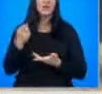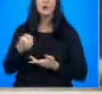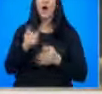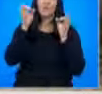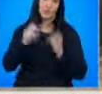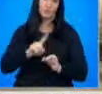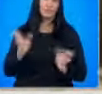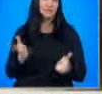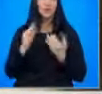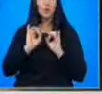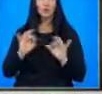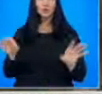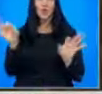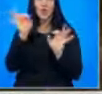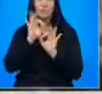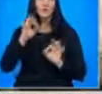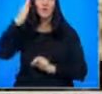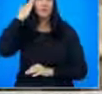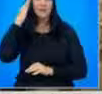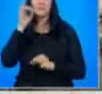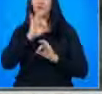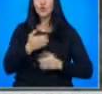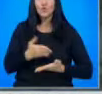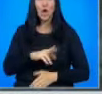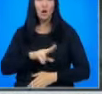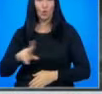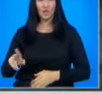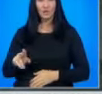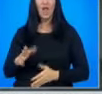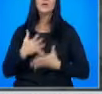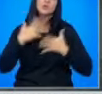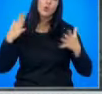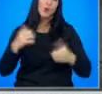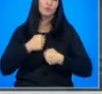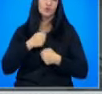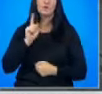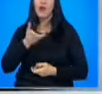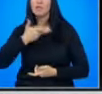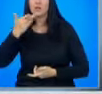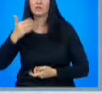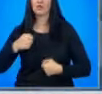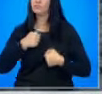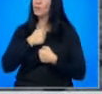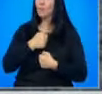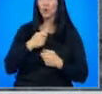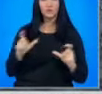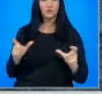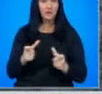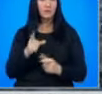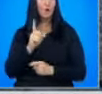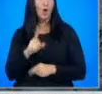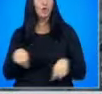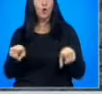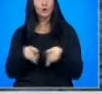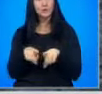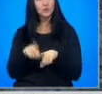съобщили нито в Министерство, нито на родините. С голямо съжаление трябва да изказнем соболезнования на семейството, което